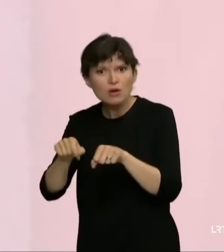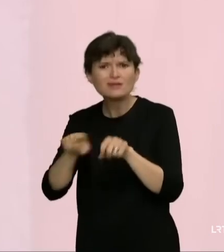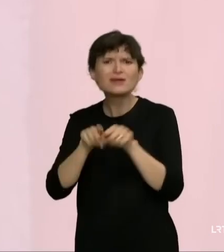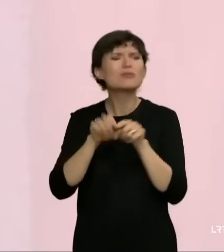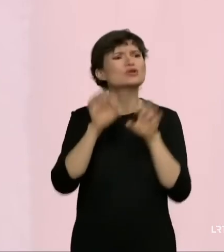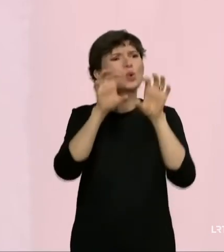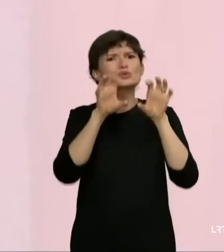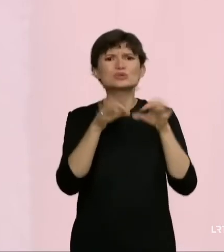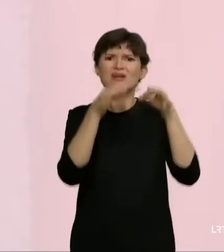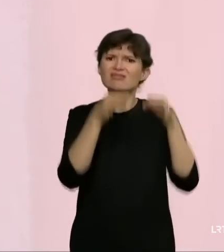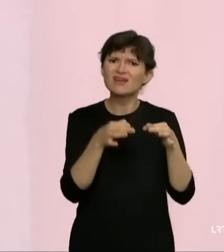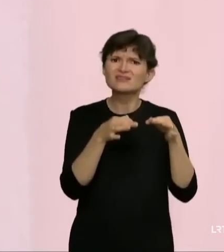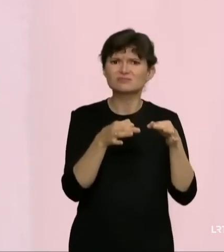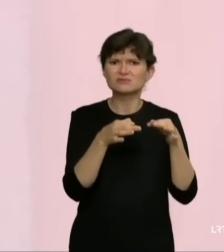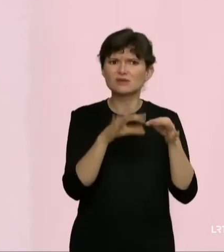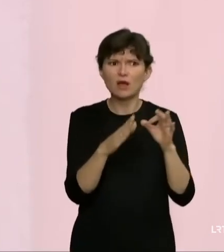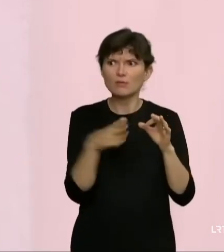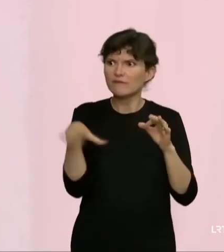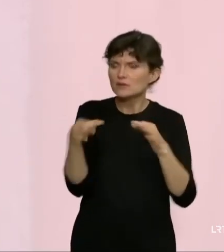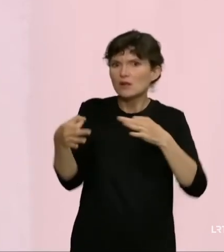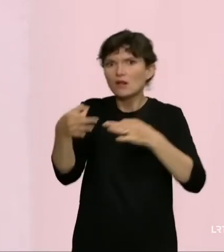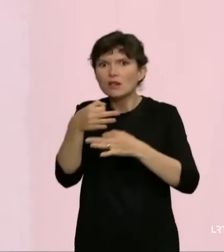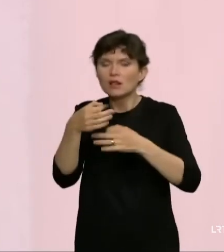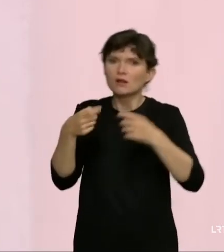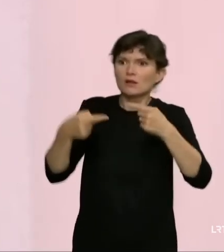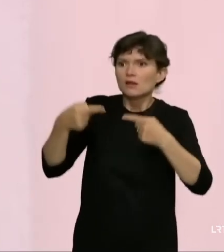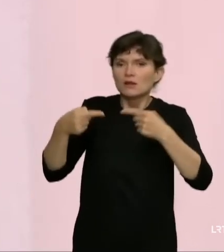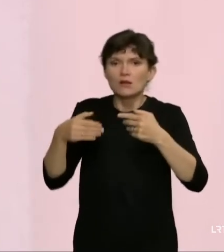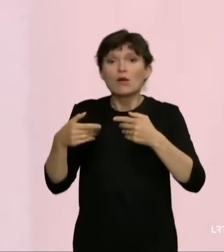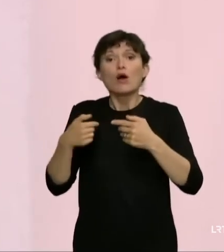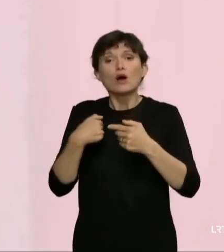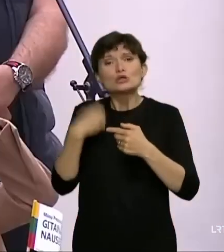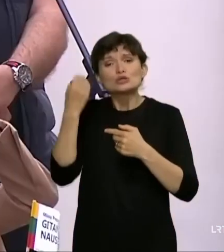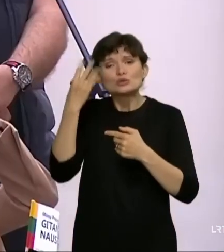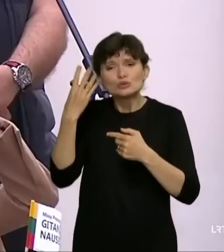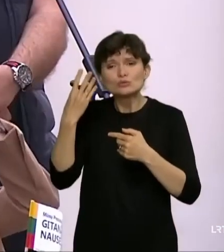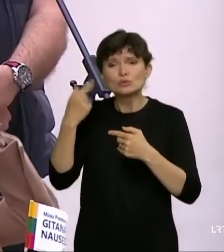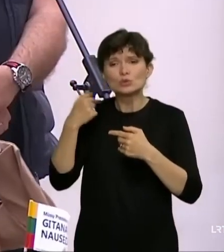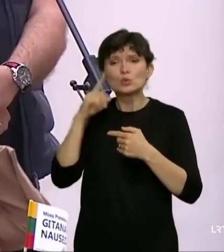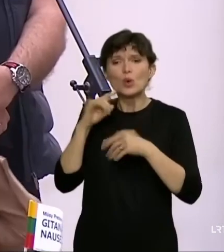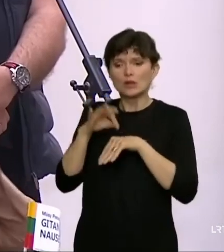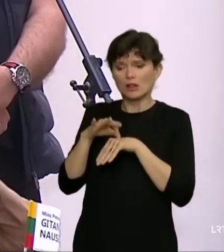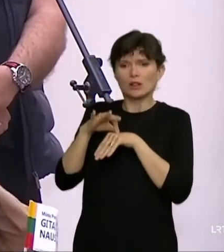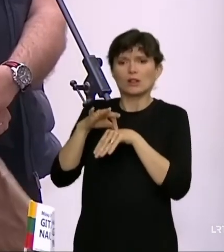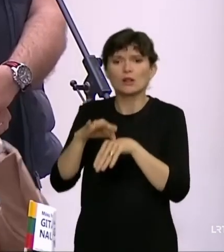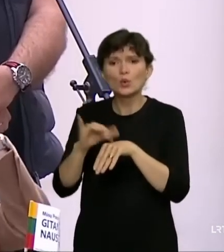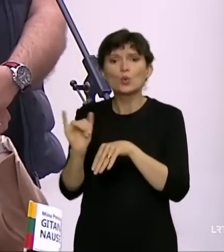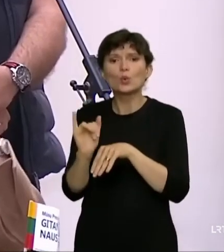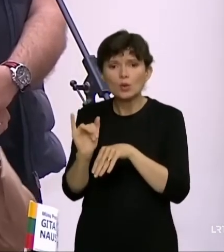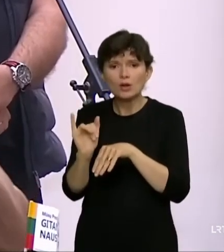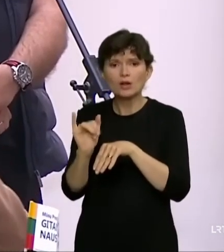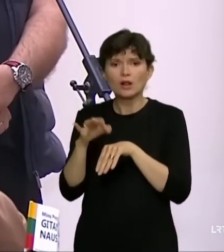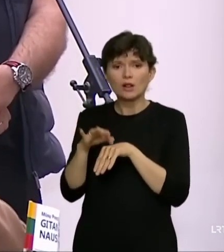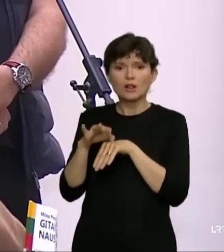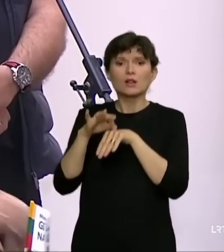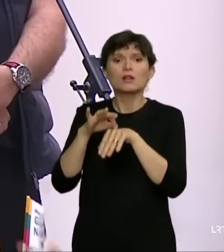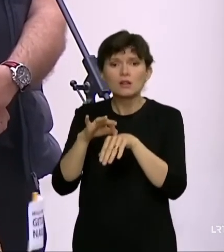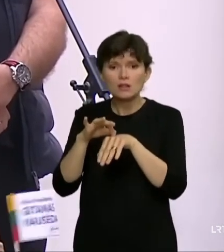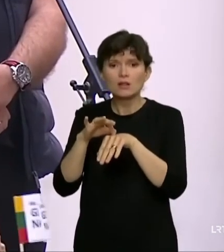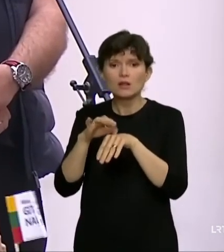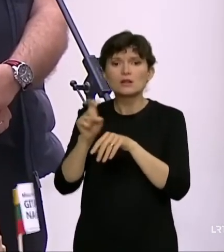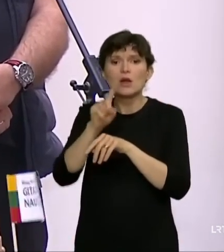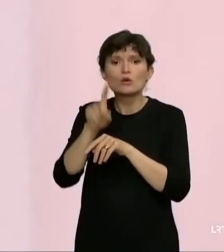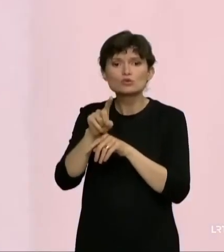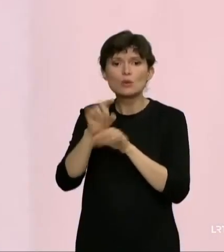išaiškinimą tą temą, tai mano supratimu, aš suprantu, kur jūs bandote mane nuvesti, jūs bandote mane nuvesti į provokuojantį